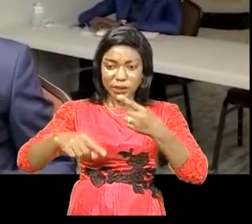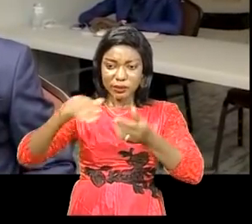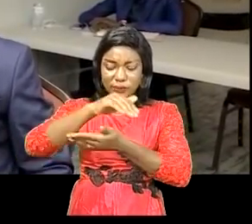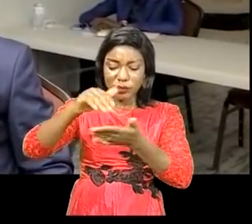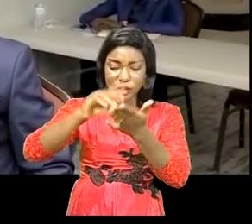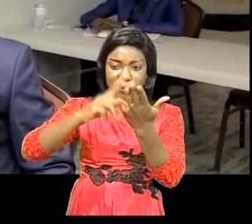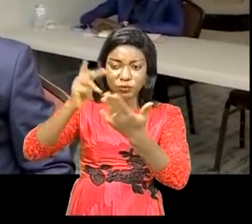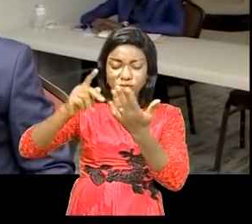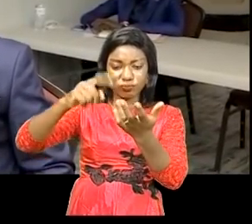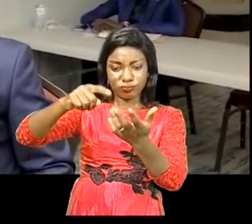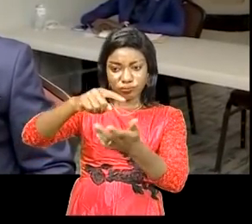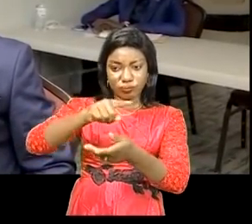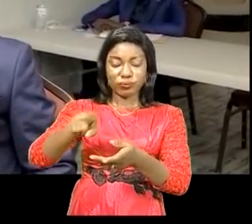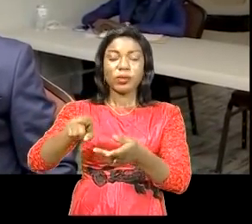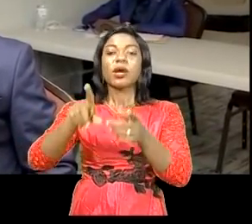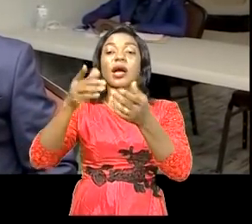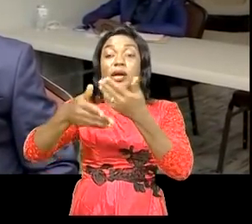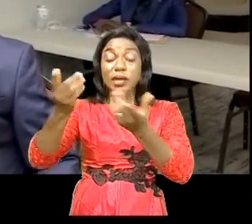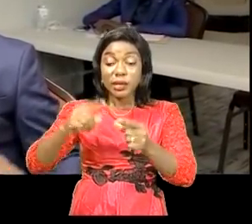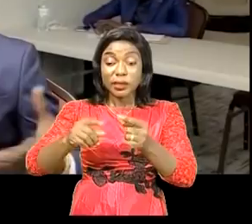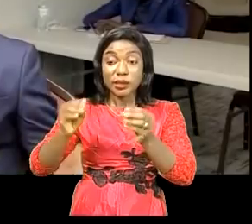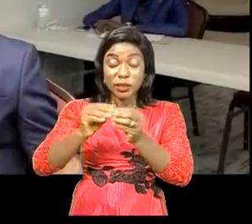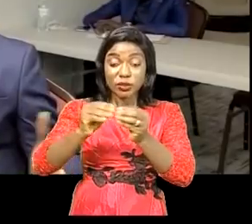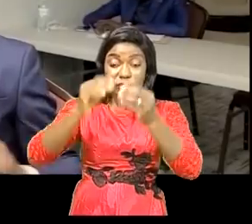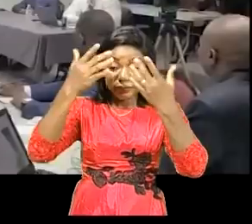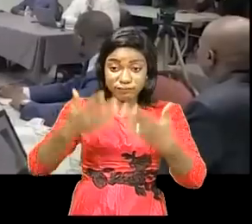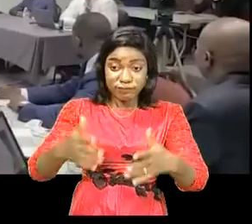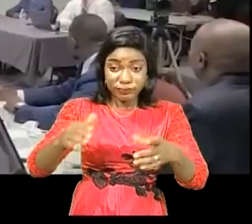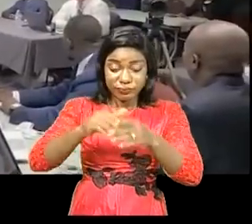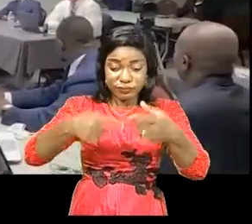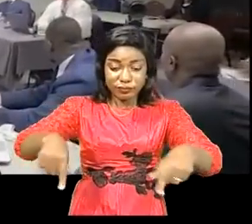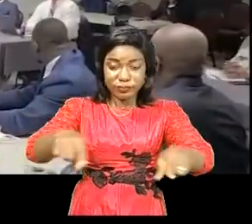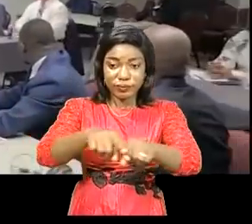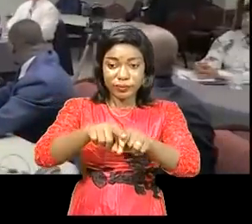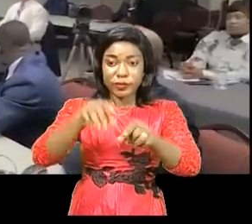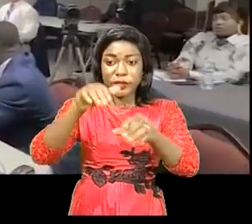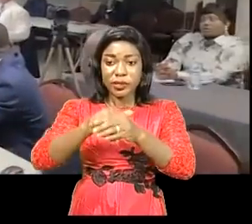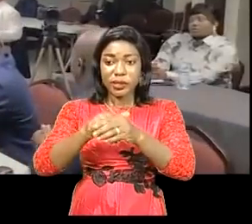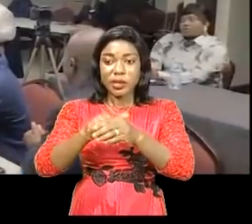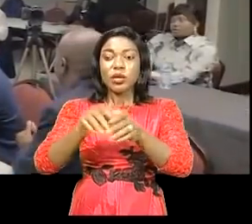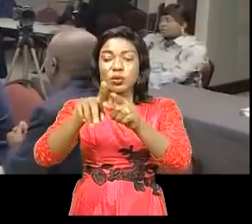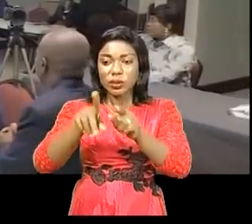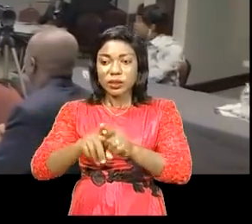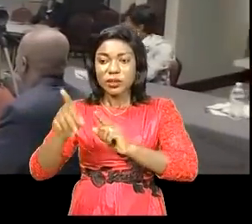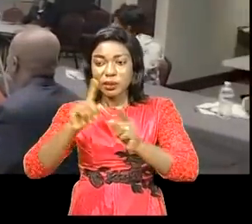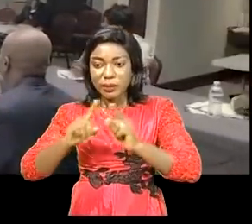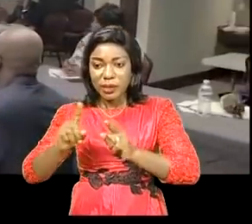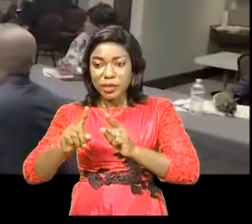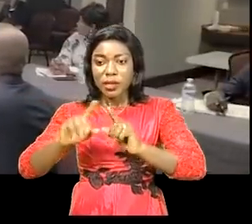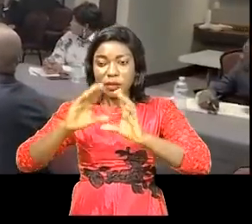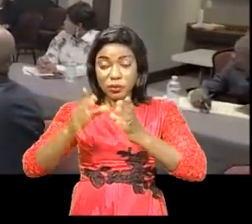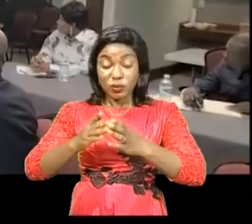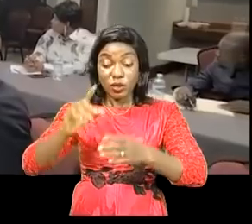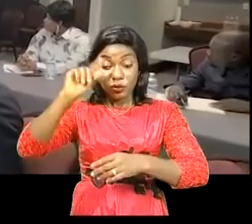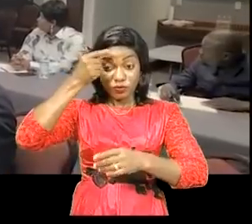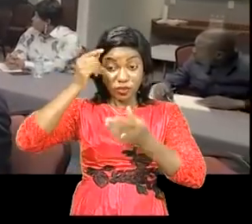projets cités si hauts au cours de ces échanges qui ont-ils lié dans la salle de réunion de l'hôtel Confort Swits Out Lexiner à Tumatubwana